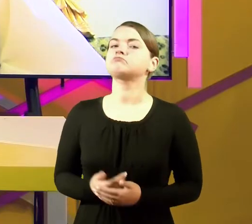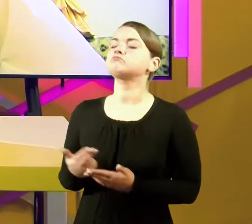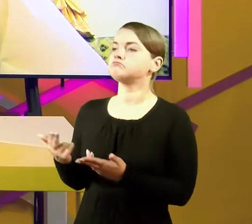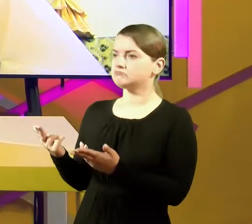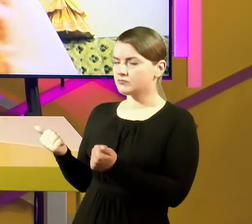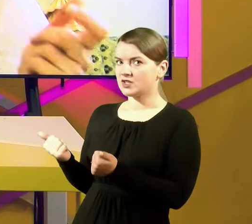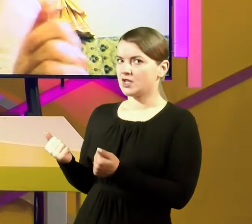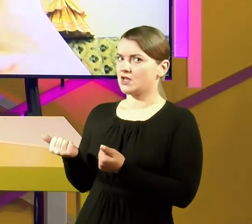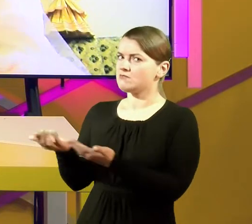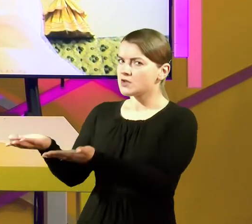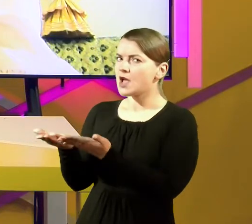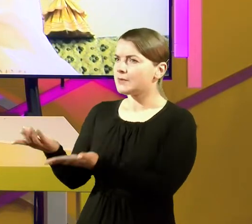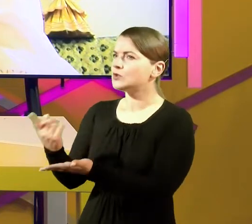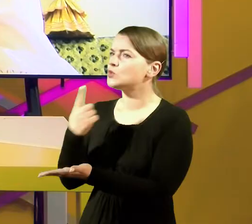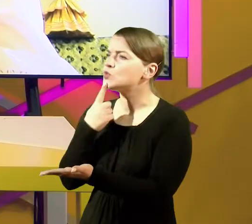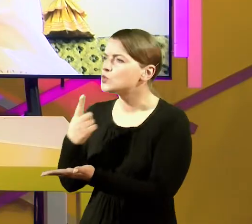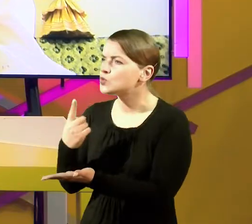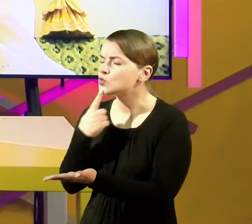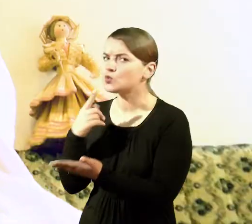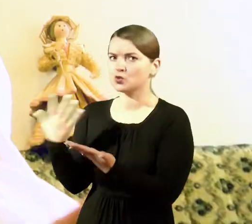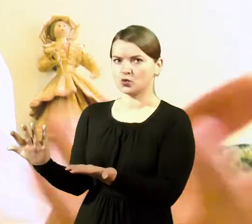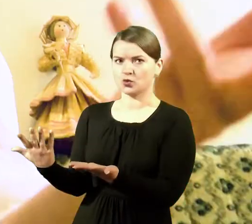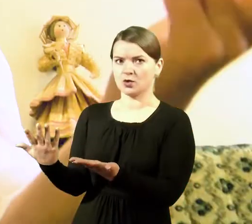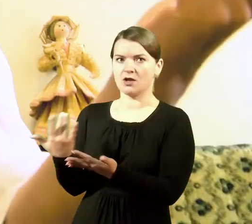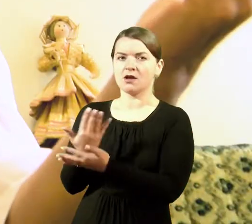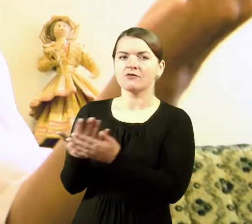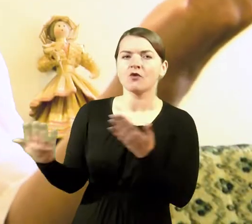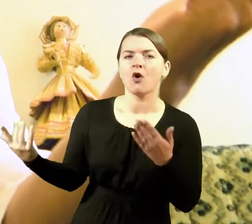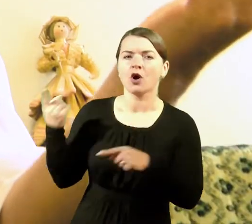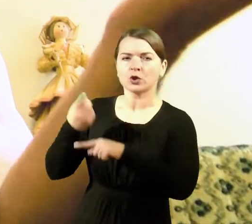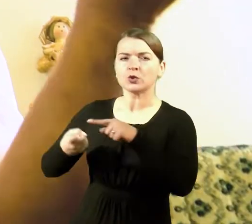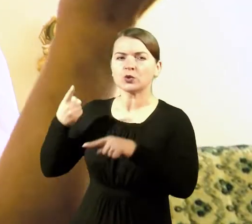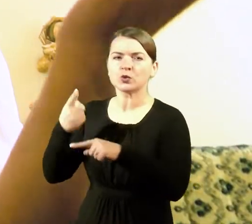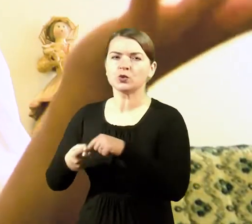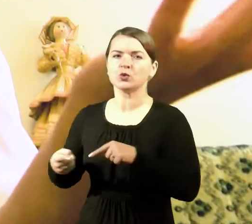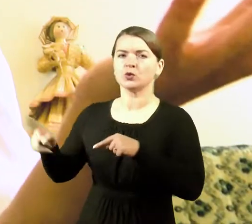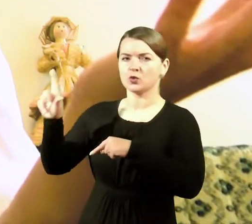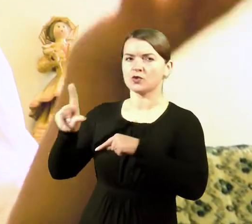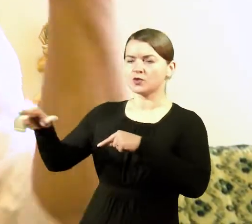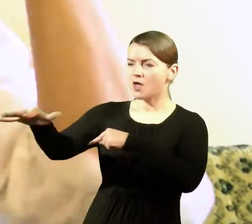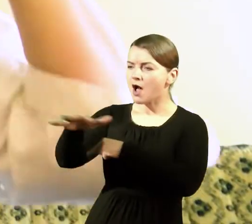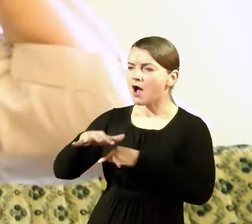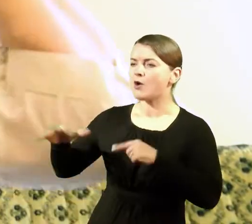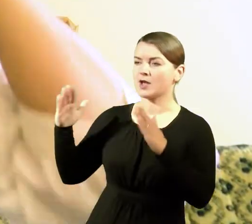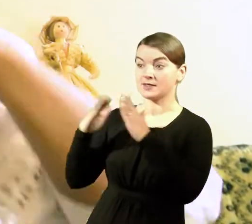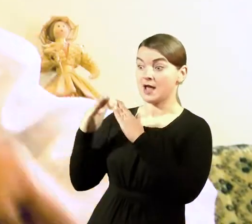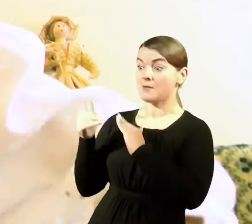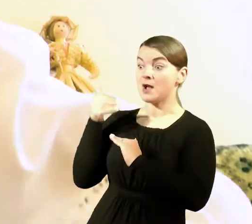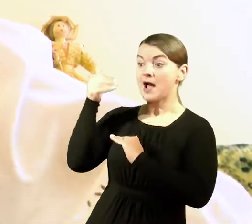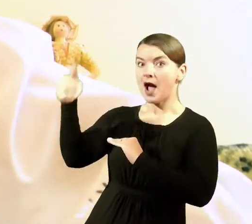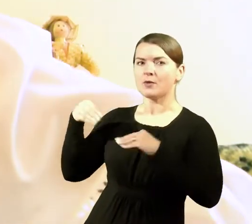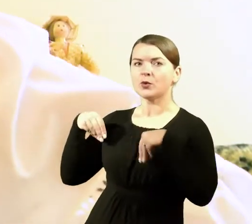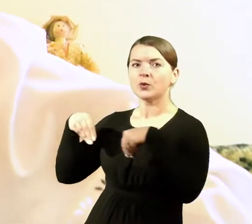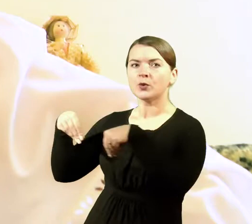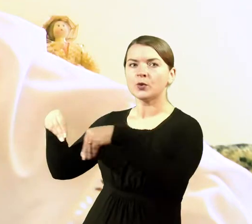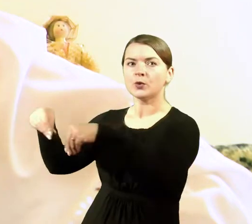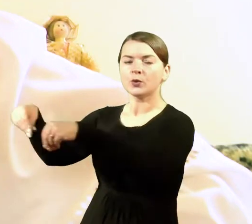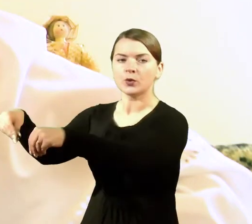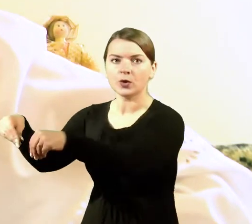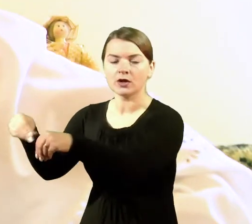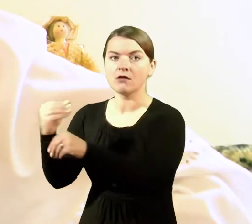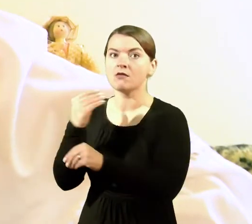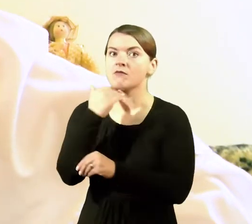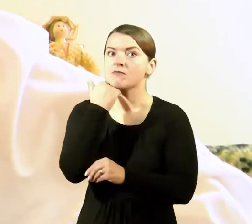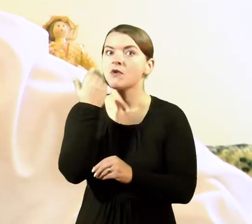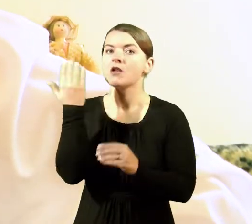Taipgi, sunku žinoma. Sėjų kviečius valaukuose tenai va už namo. Tada